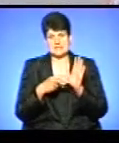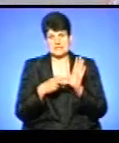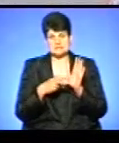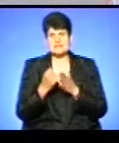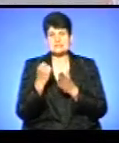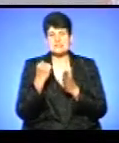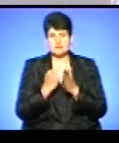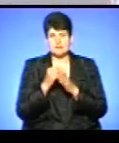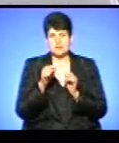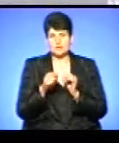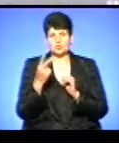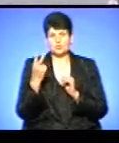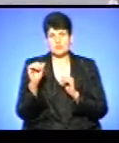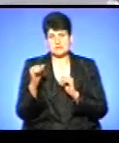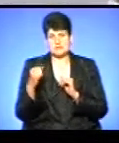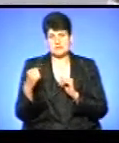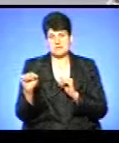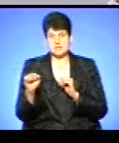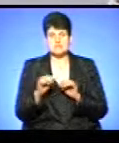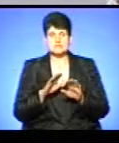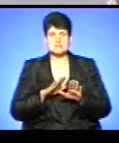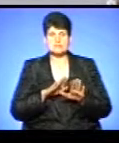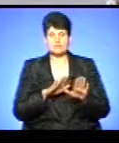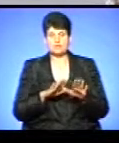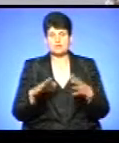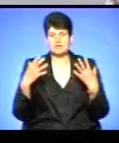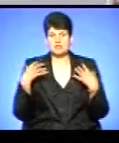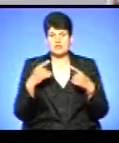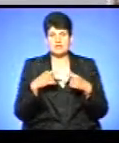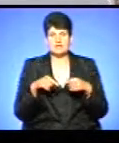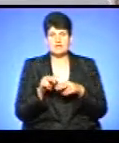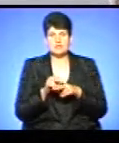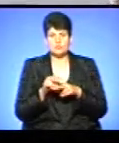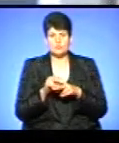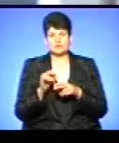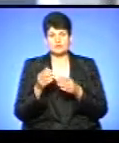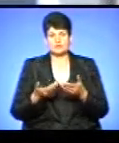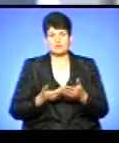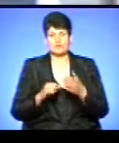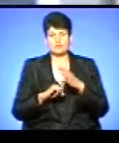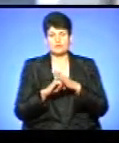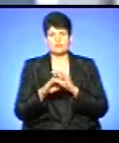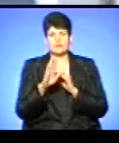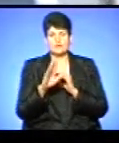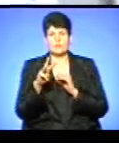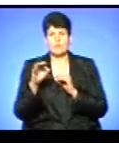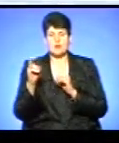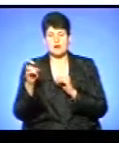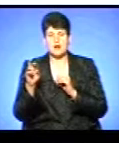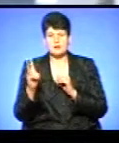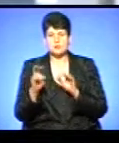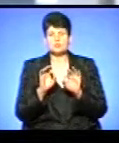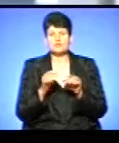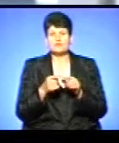Затвердили його 2 серпня. Заступник начальника відділу експлуатації та ремонту житлового фонду міста В'ячеслав Мокляк розповів,